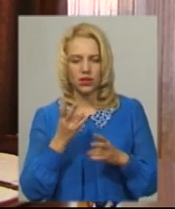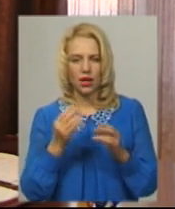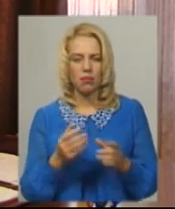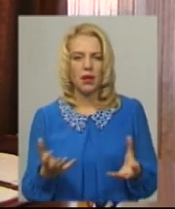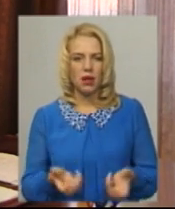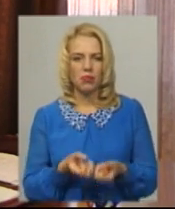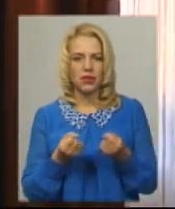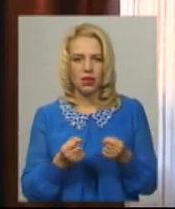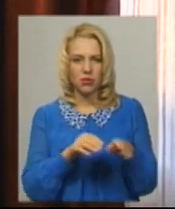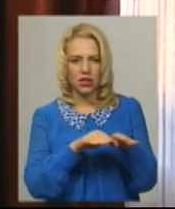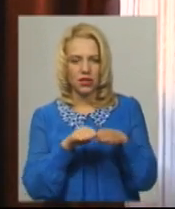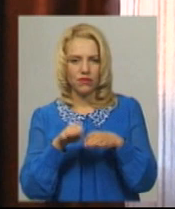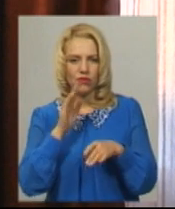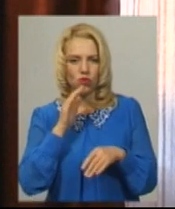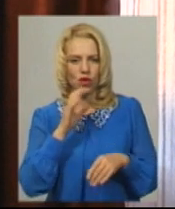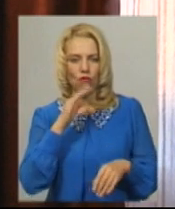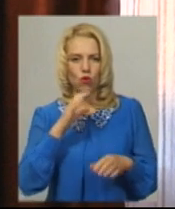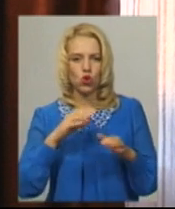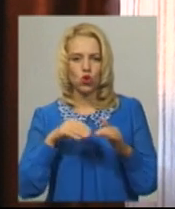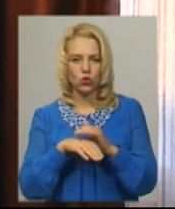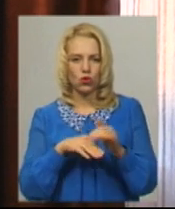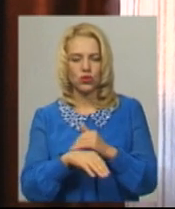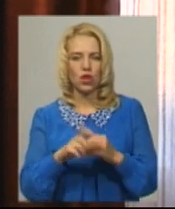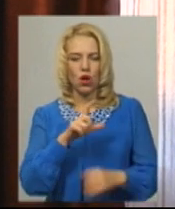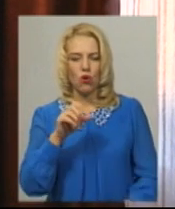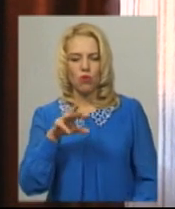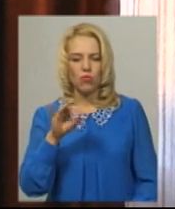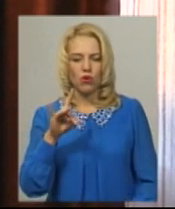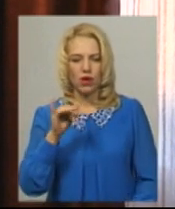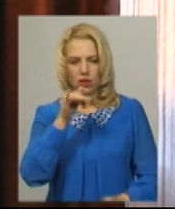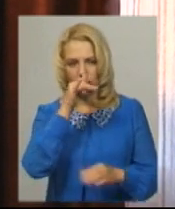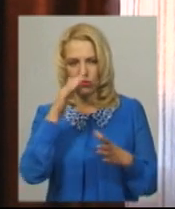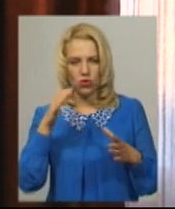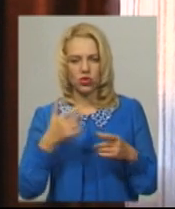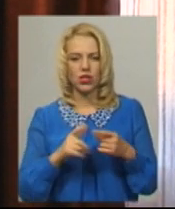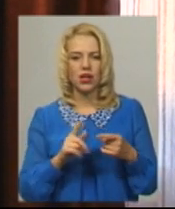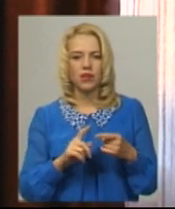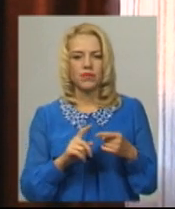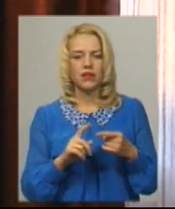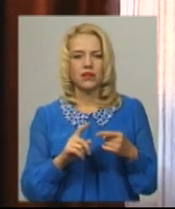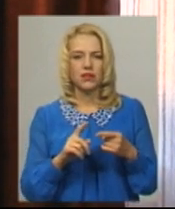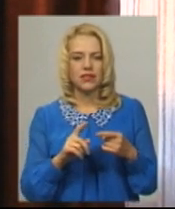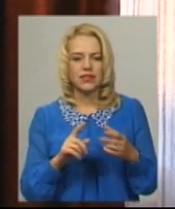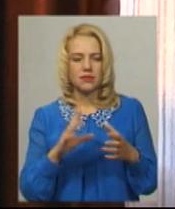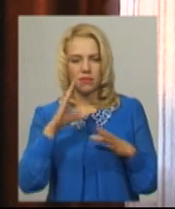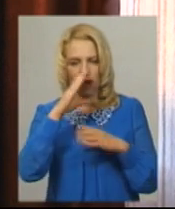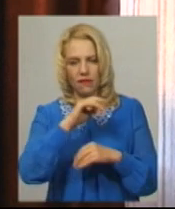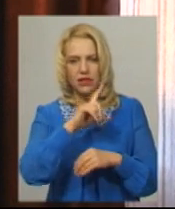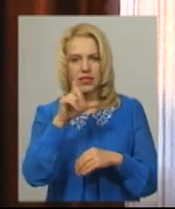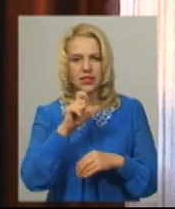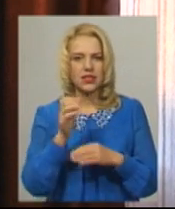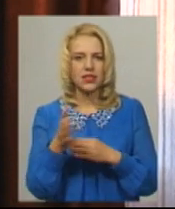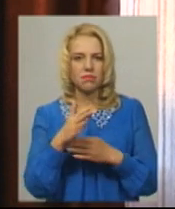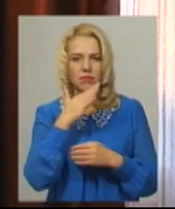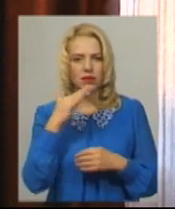рівень води в водосховищі. Річка Хумора не може справитися з тим об'ємом забруднюючих човин, який в неї попадає. Тобто, все залежить від об'єму води. Чим